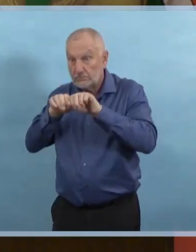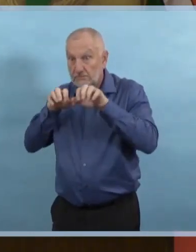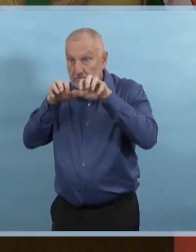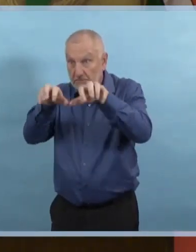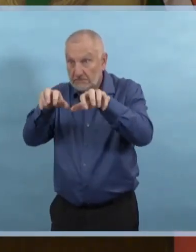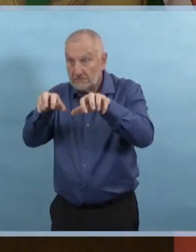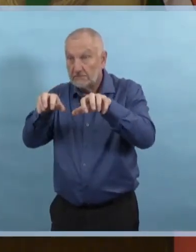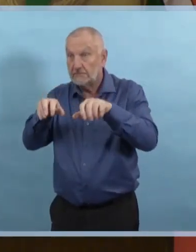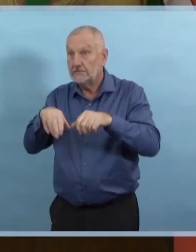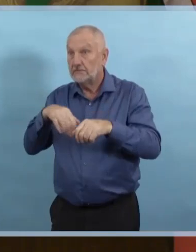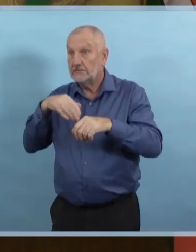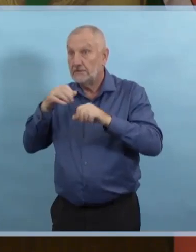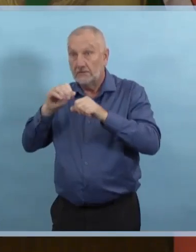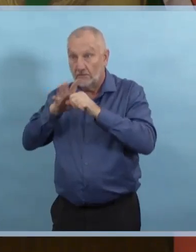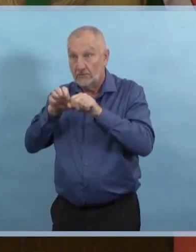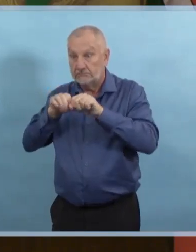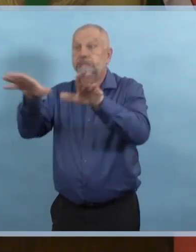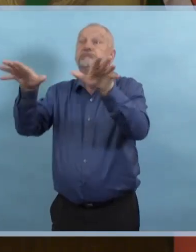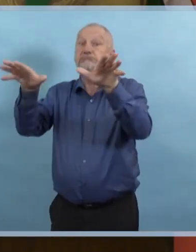durs pour les gens.